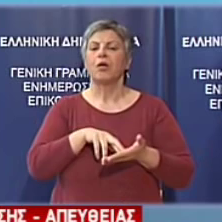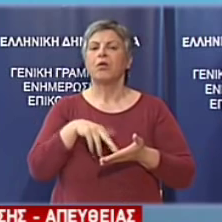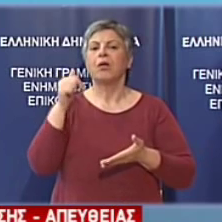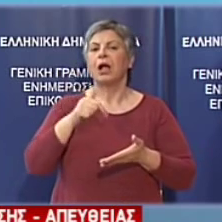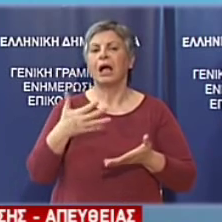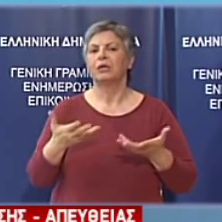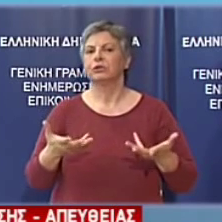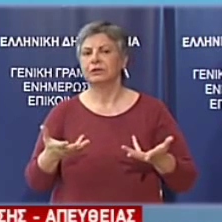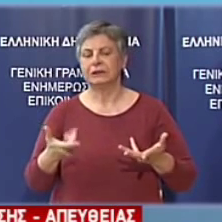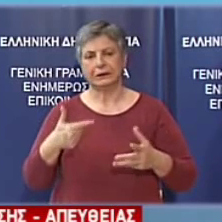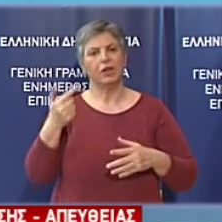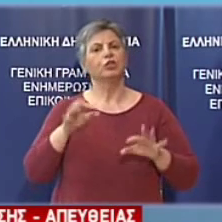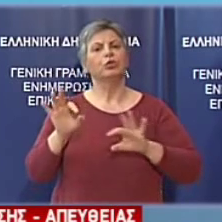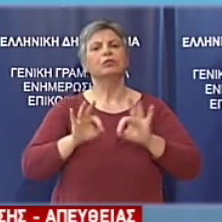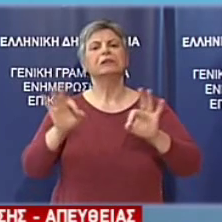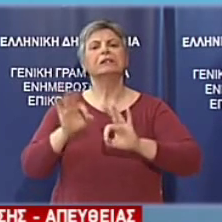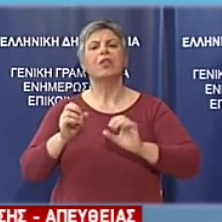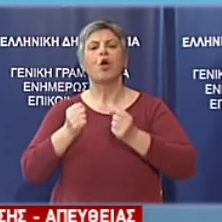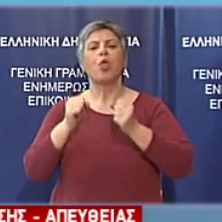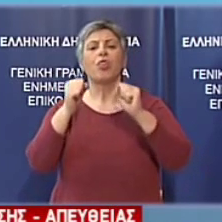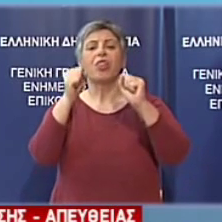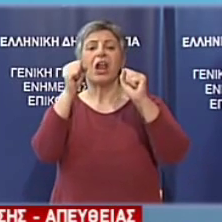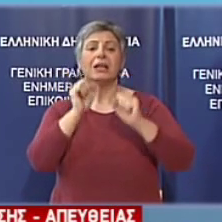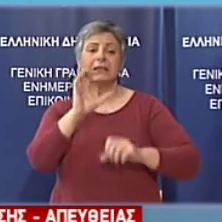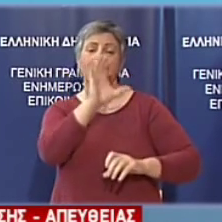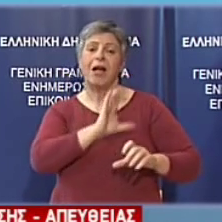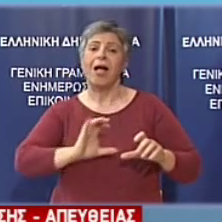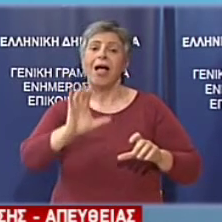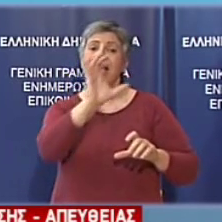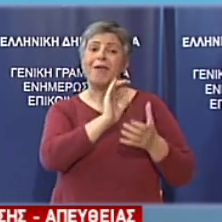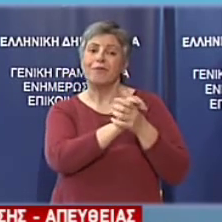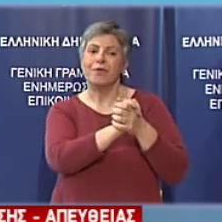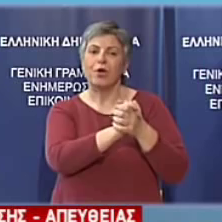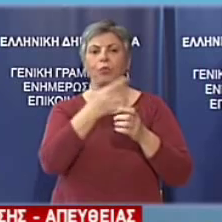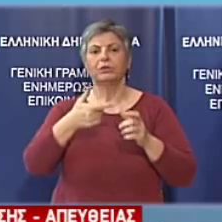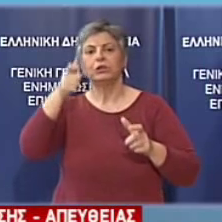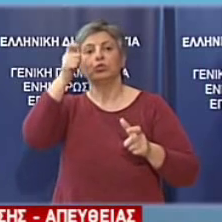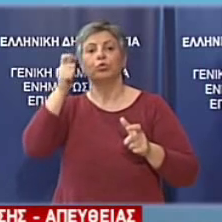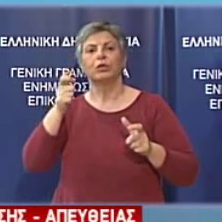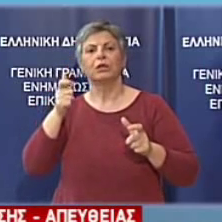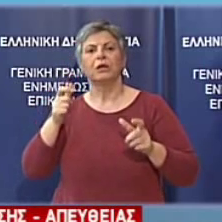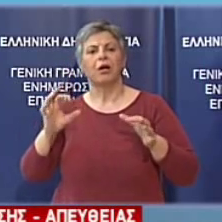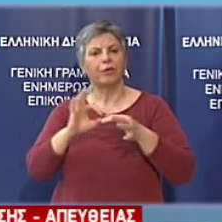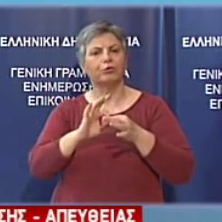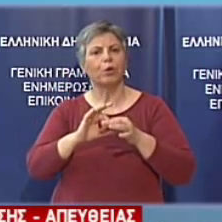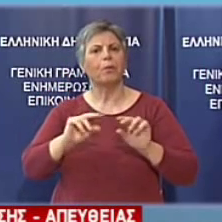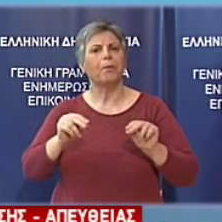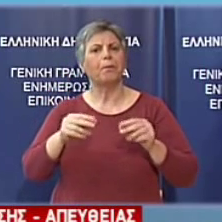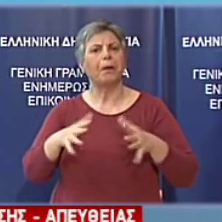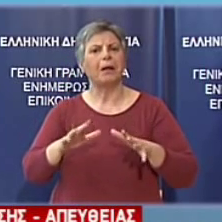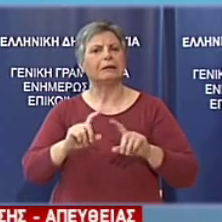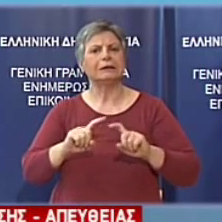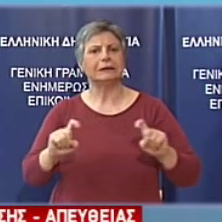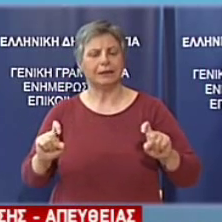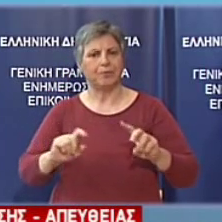υλοποίηση του σχεδίου δράσης μεταξύ Ευρωπαϊκής Ένωσης και Τουρκίας που έχει συμφωνηθεί και η δραστηριοποίηση του